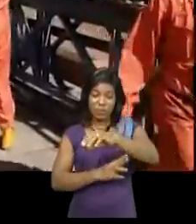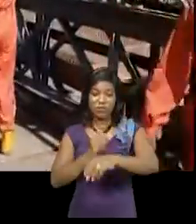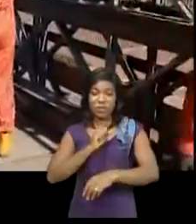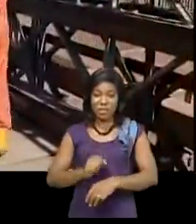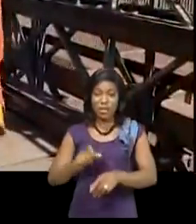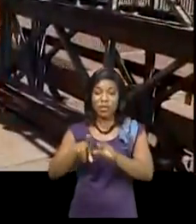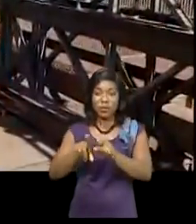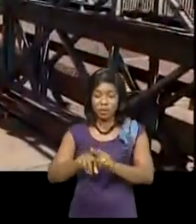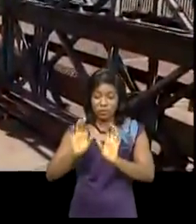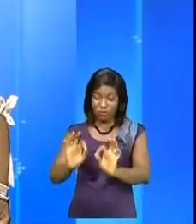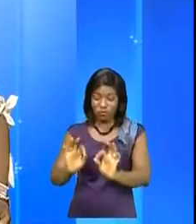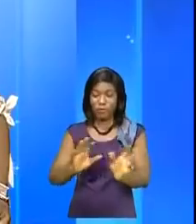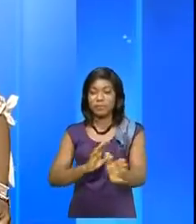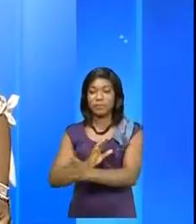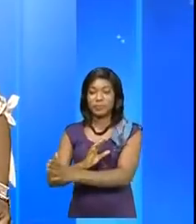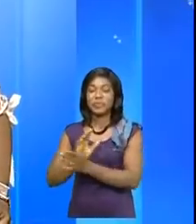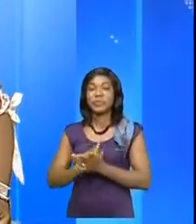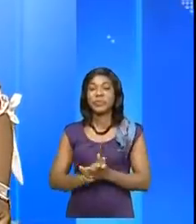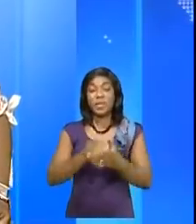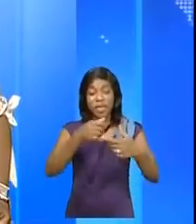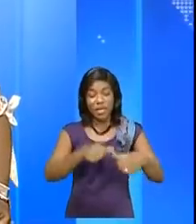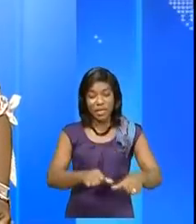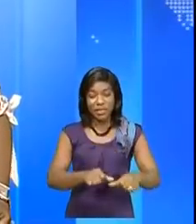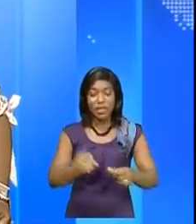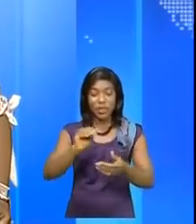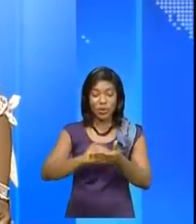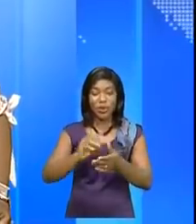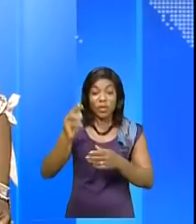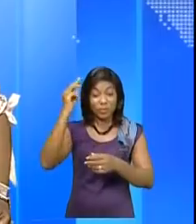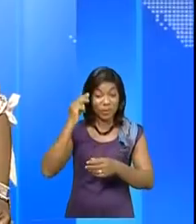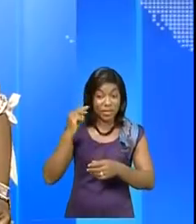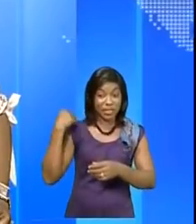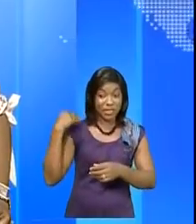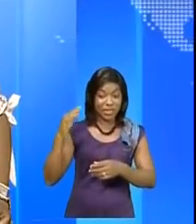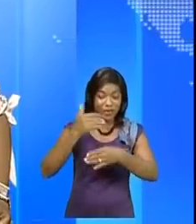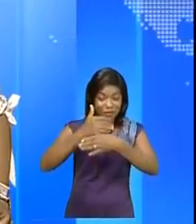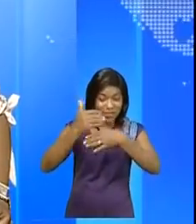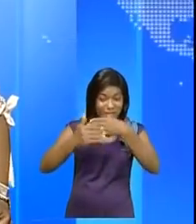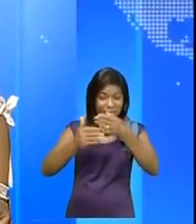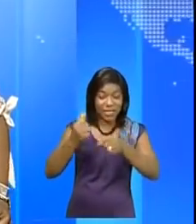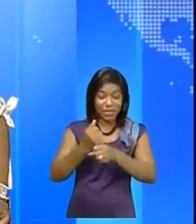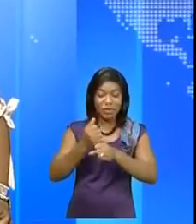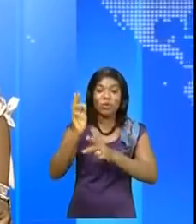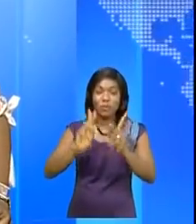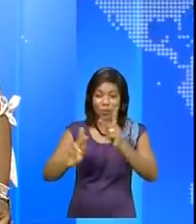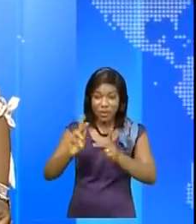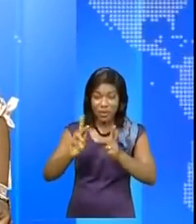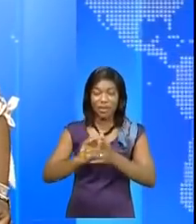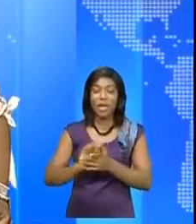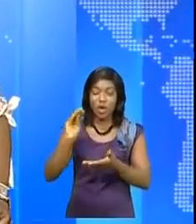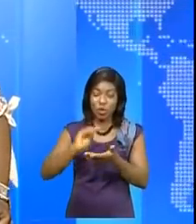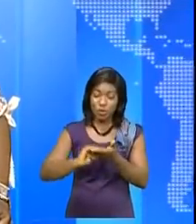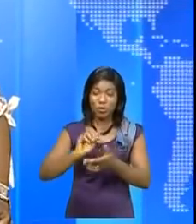construction du nouveau. Restons dans les ITP, le ministre d'État, ministre des Infrastructures, Travaux, Publics et Reconstruction,